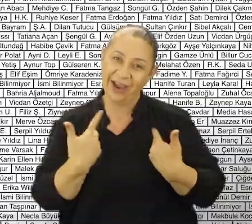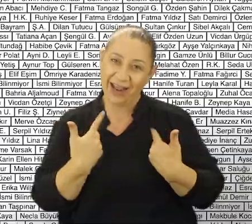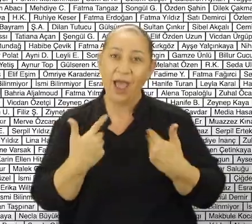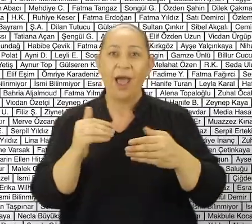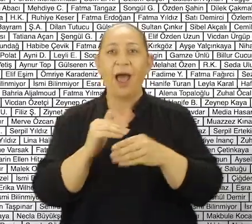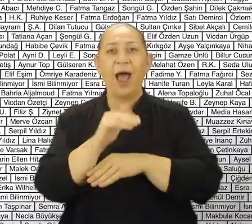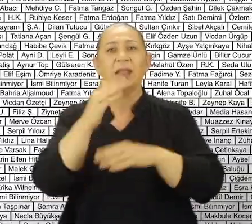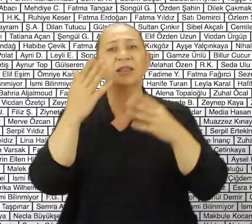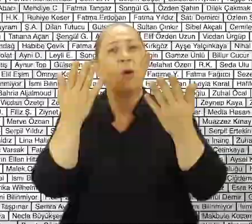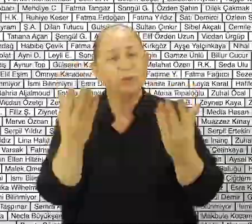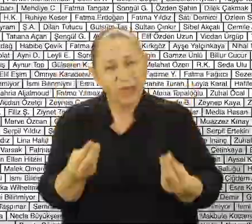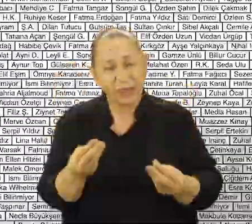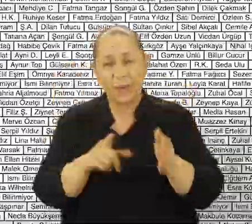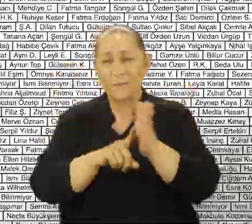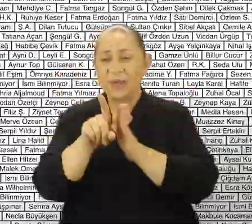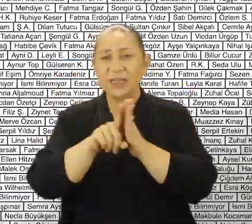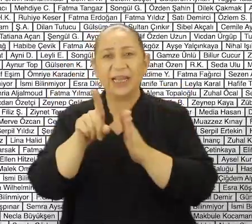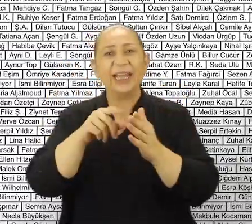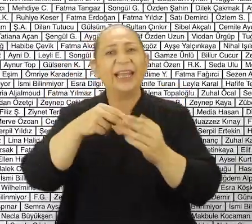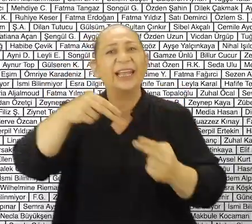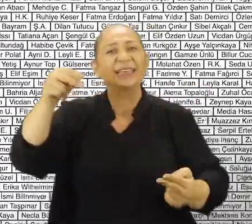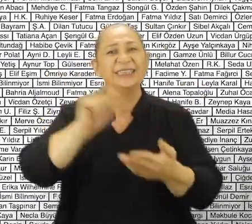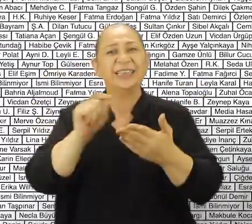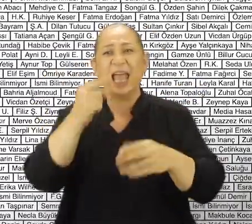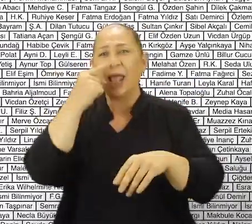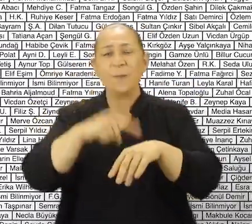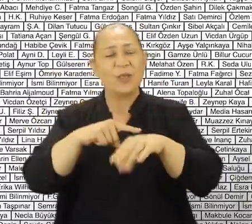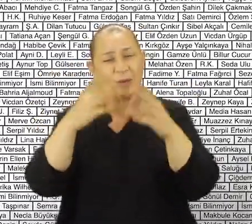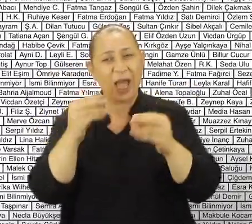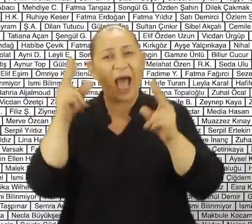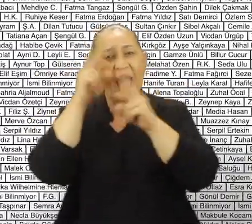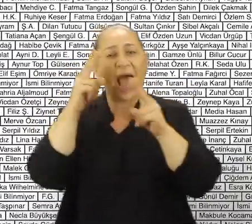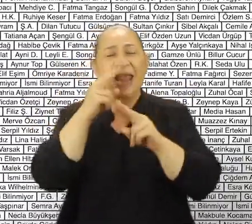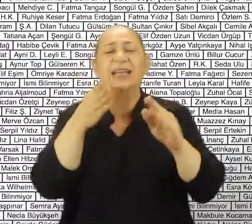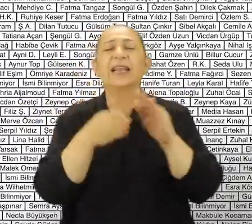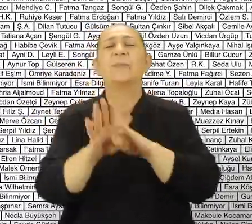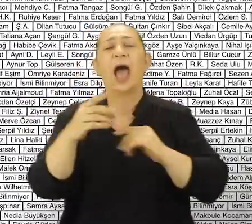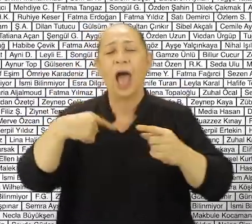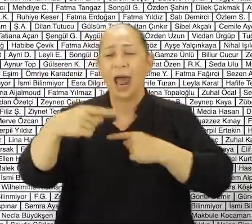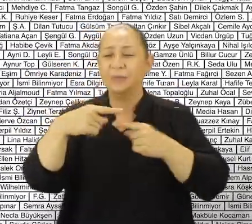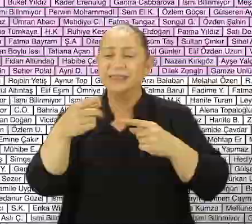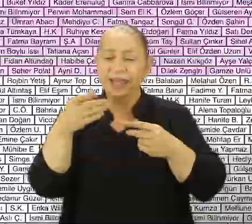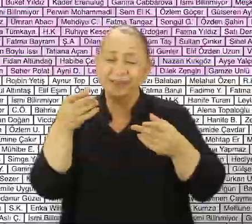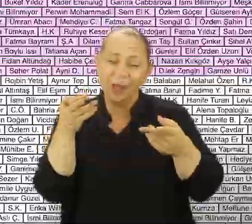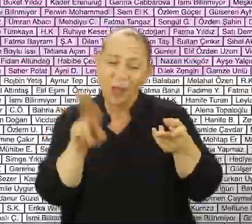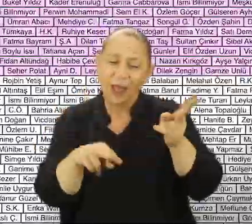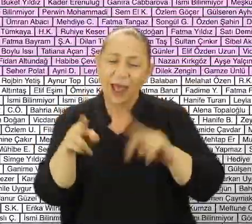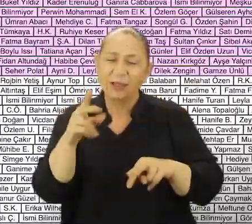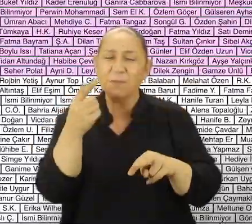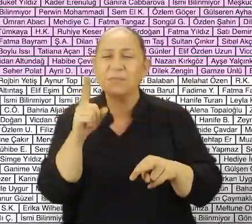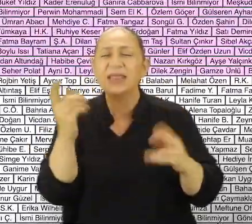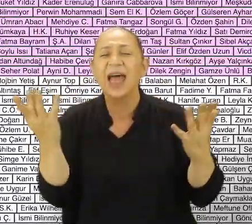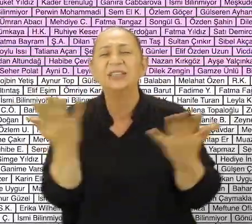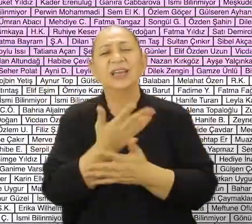var. Hayatta olsalardı başarı öyküsü yazacağına emin olduğumuz, hayallerine kavuşamadan aramızdan ayrılan